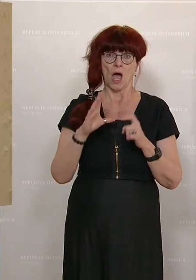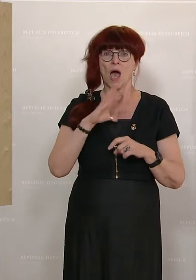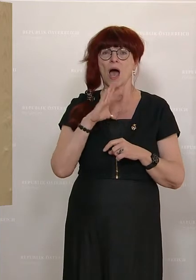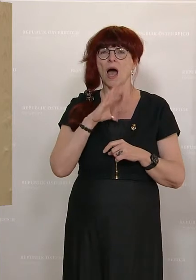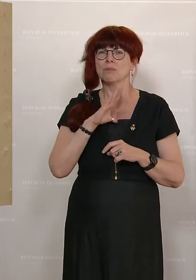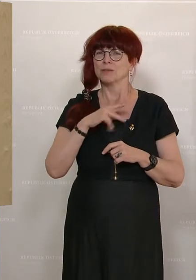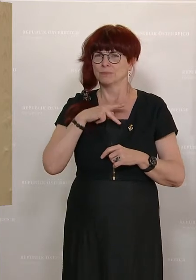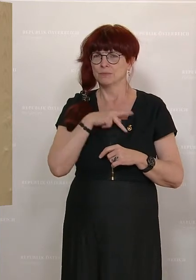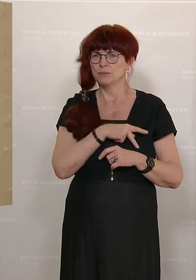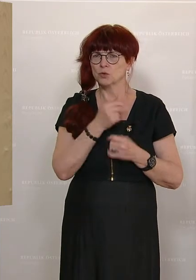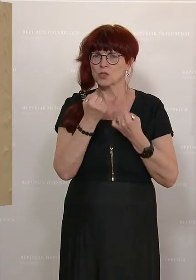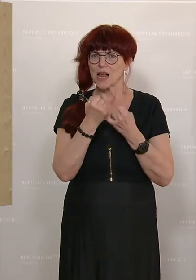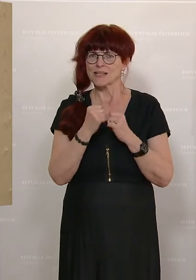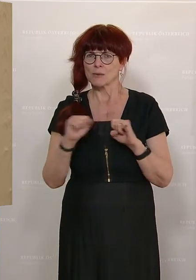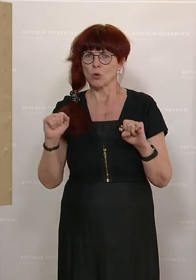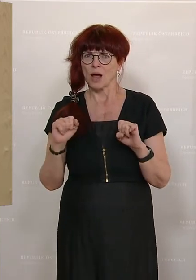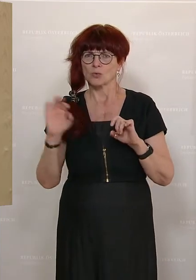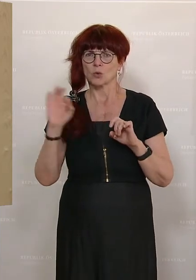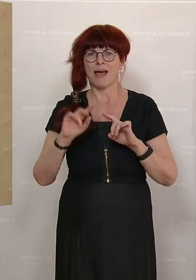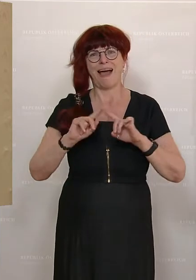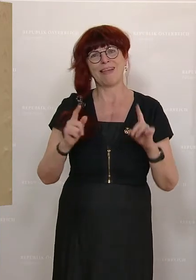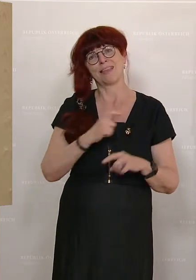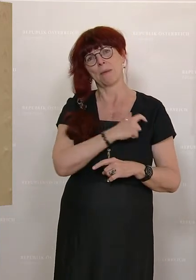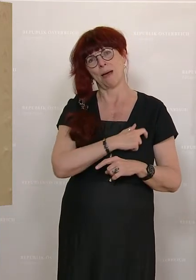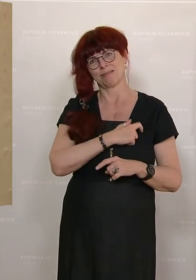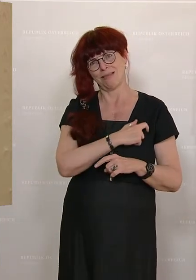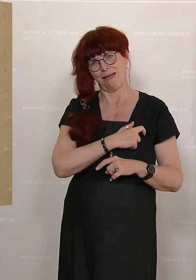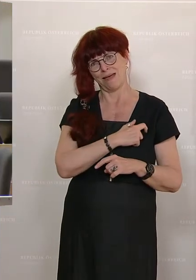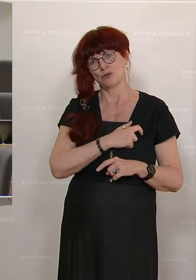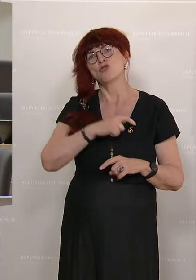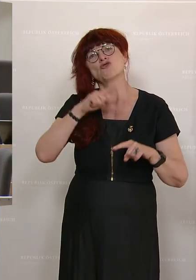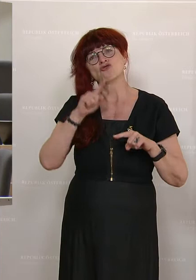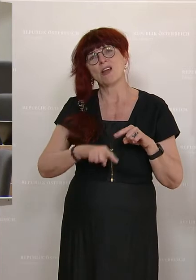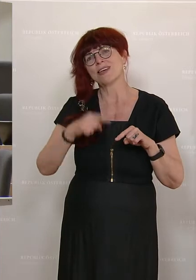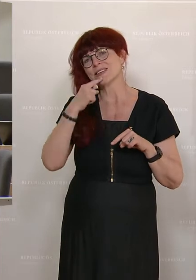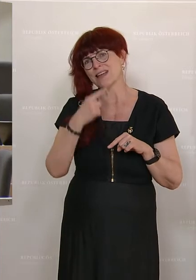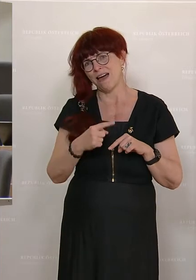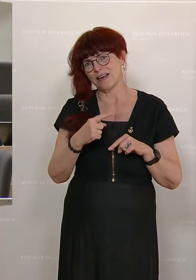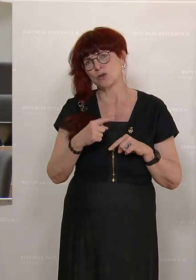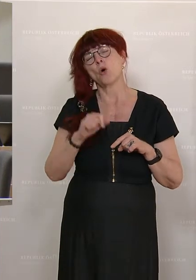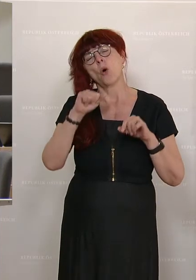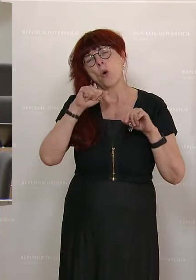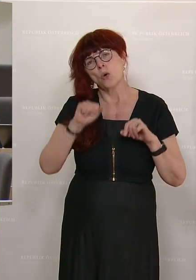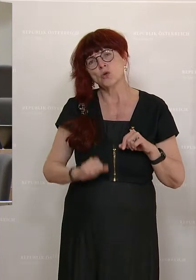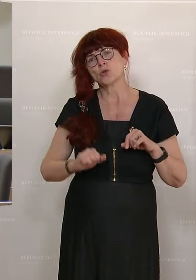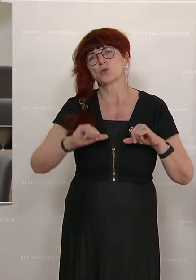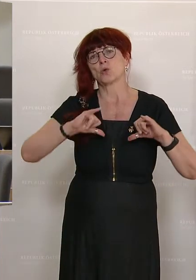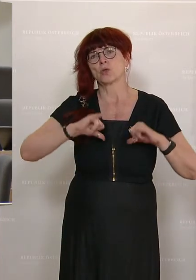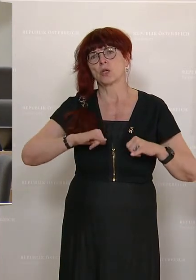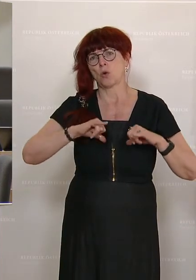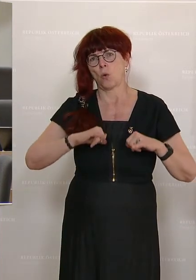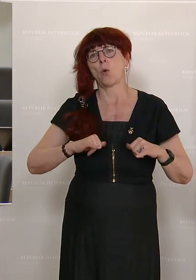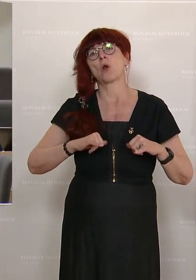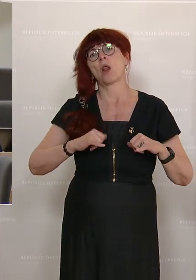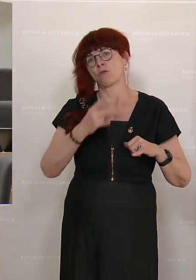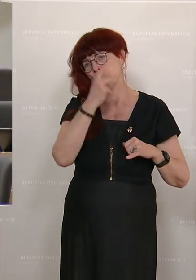dass die Sozialdemokraten und andere Parteien hier schlecht reden über die Rolle der Südtiroler Volkspartei, da muss kein